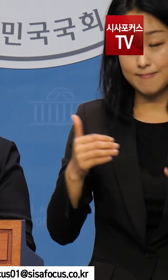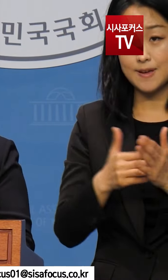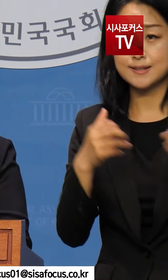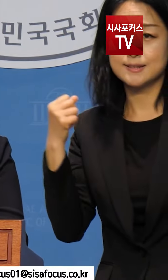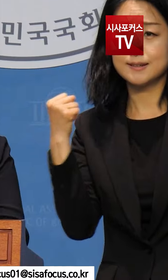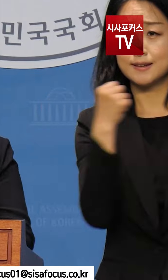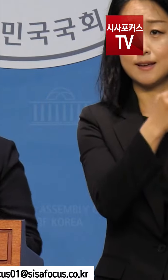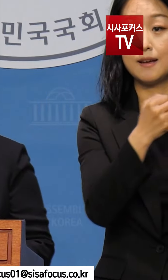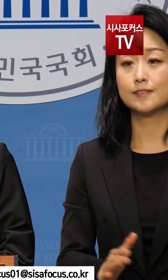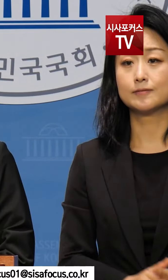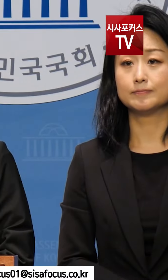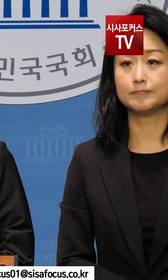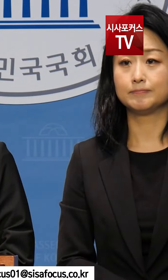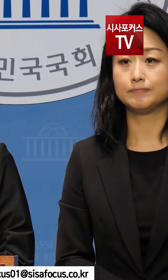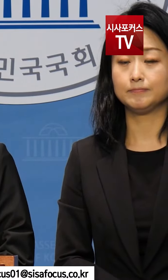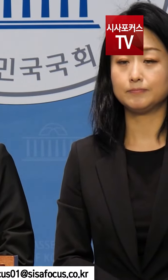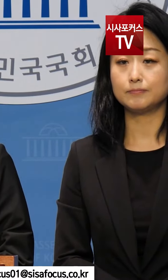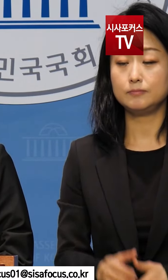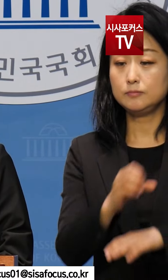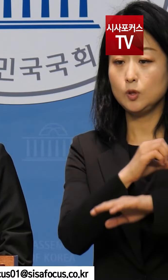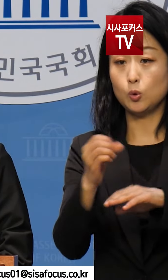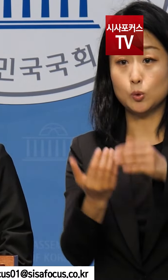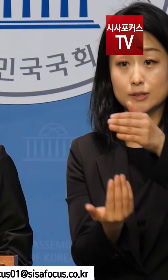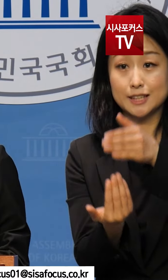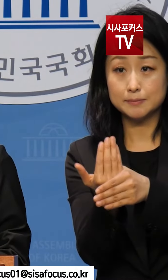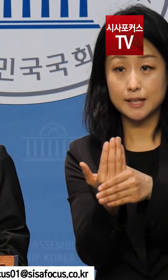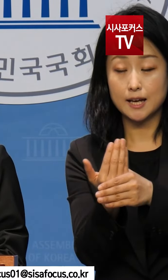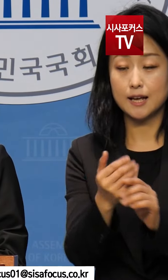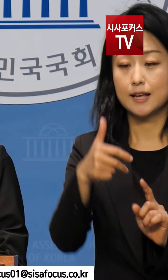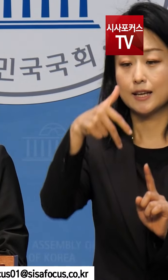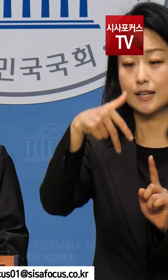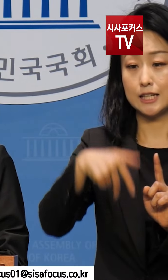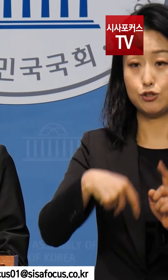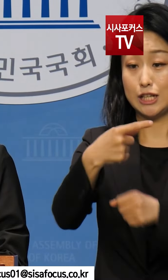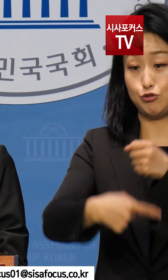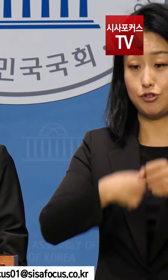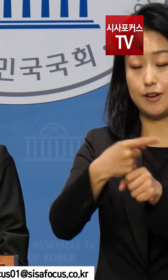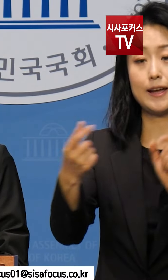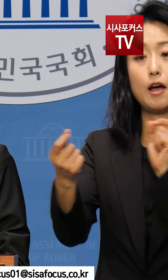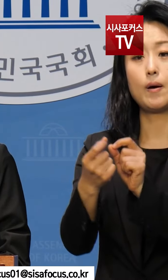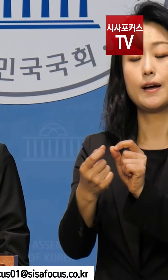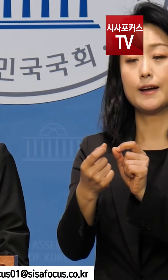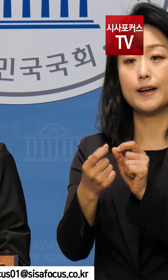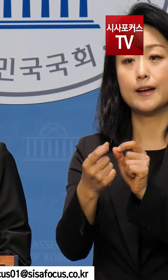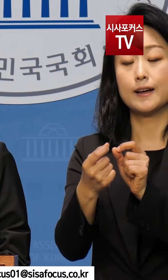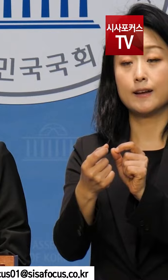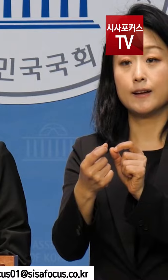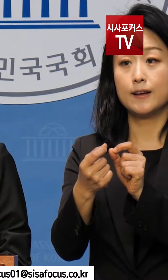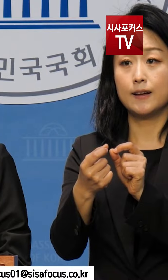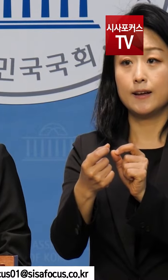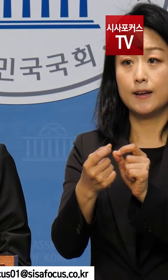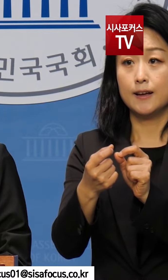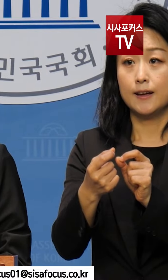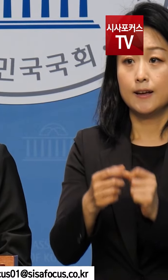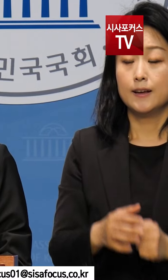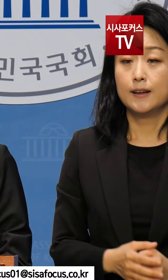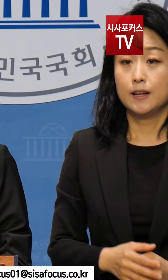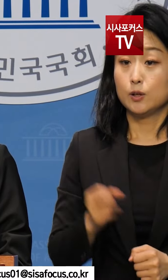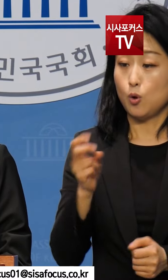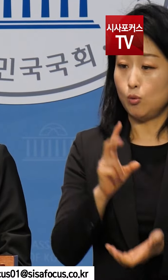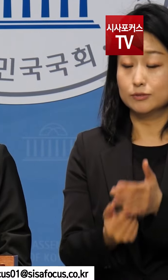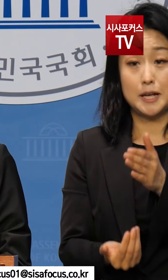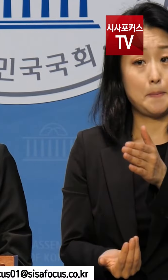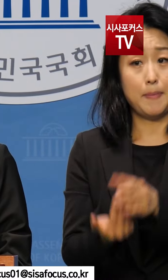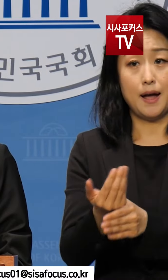싸우겠습니다. 오송 참사 일주기가 다가오는 지금 다시는 이런 참사가